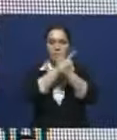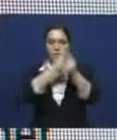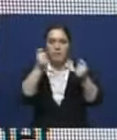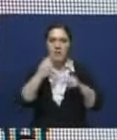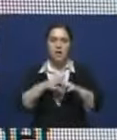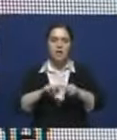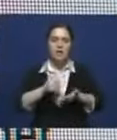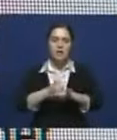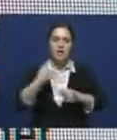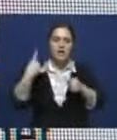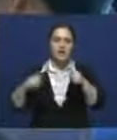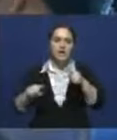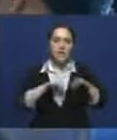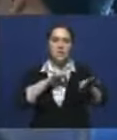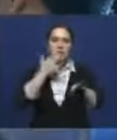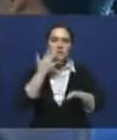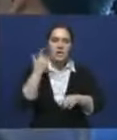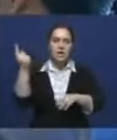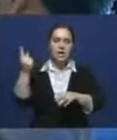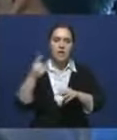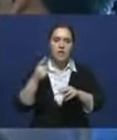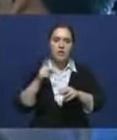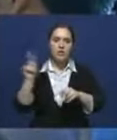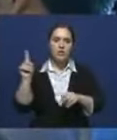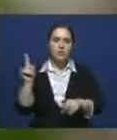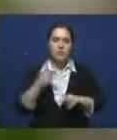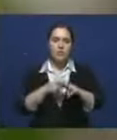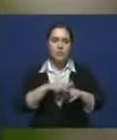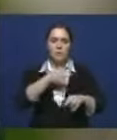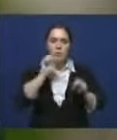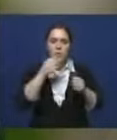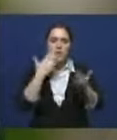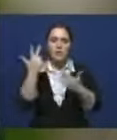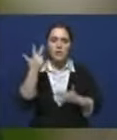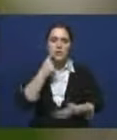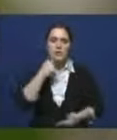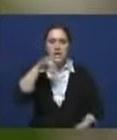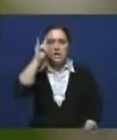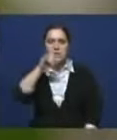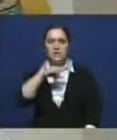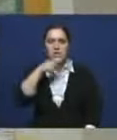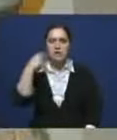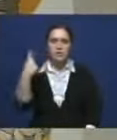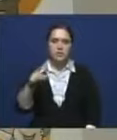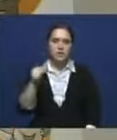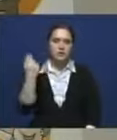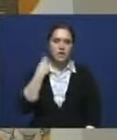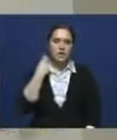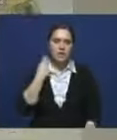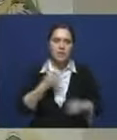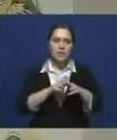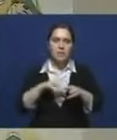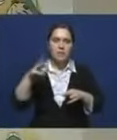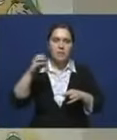в СЦК. Главное отличие проекта от иностранных аналогов в том, что пользователи могут общаться на трех языках – казахском, русском и